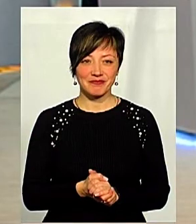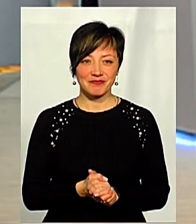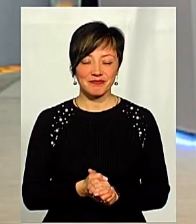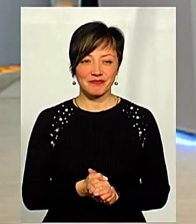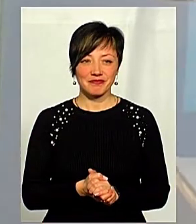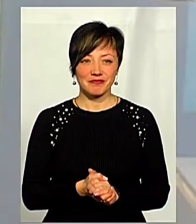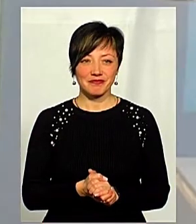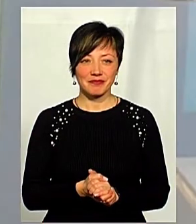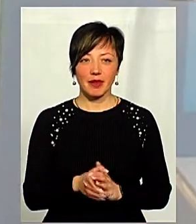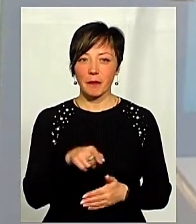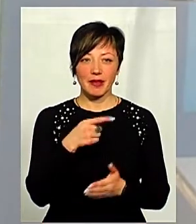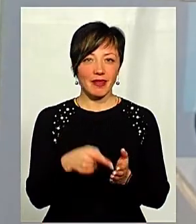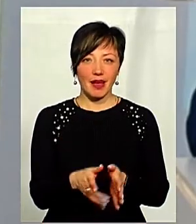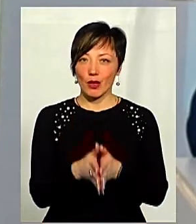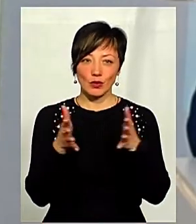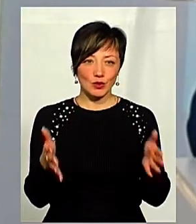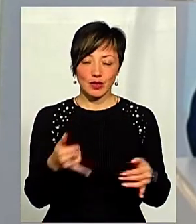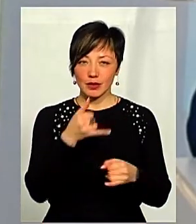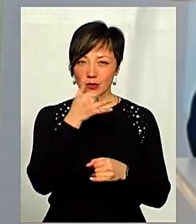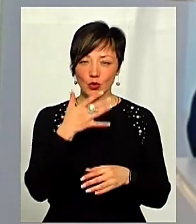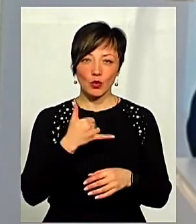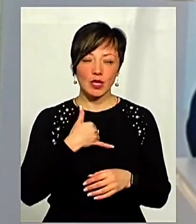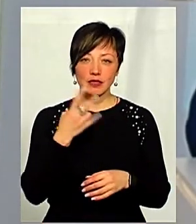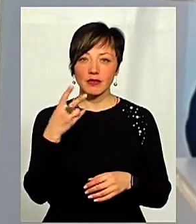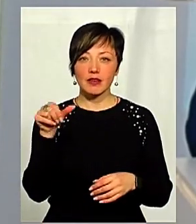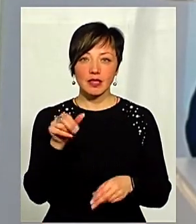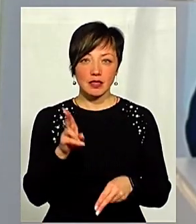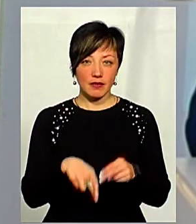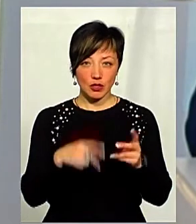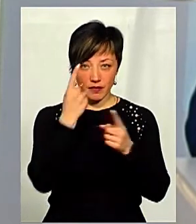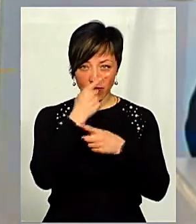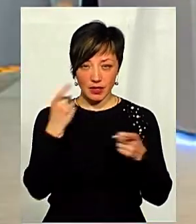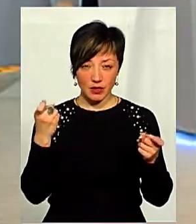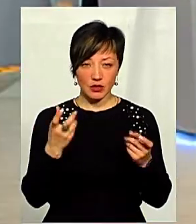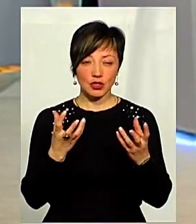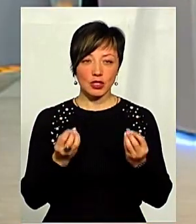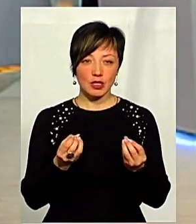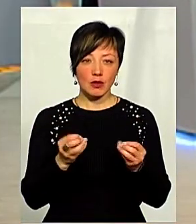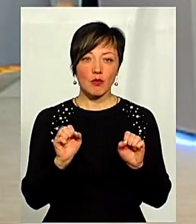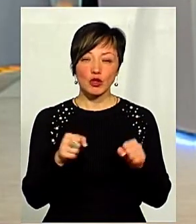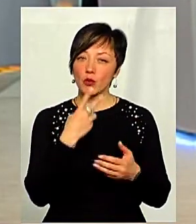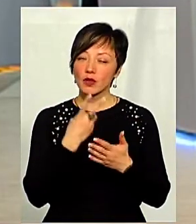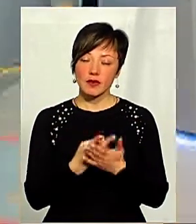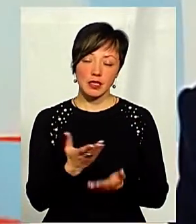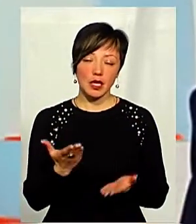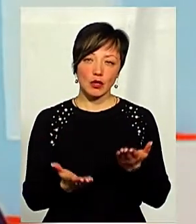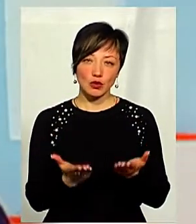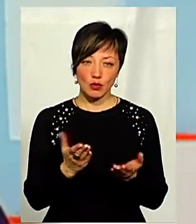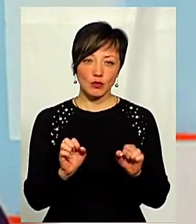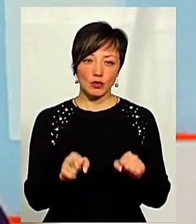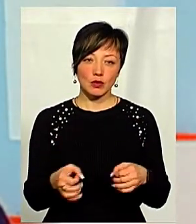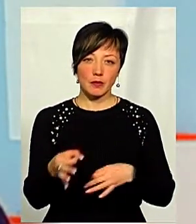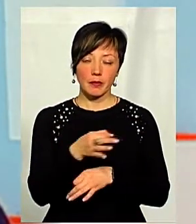Завершити так я не зможу. Там питання було таке розлоги, що я на нього маю... У нас просто вже дві хвилинки до завершення ефіру, а хочеш ще... Скажете, де можна подивитися його, якщо воно